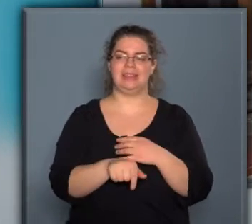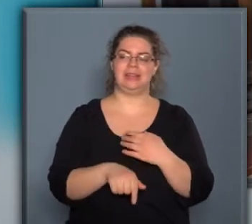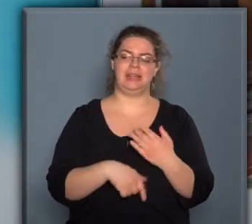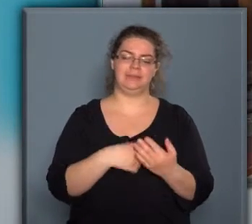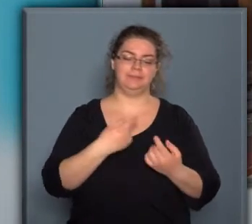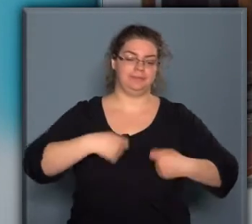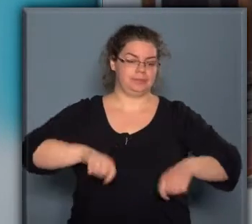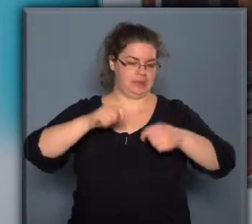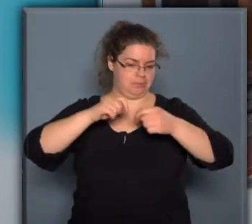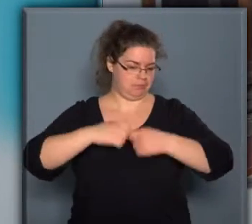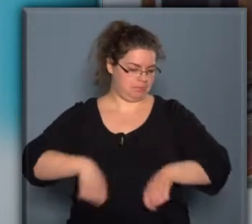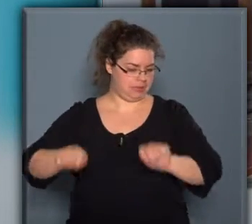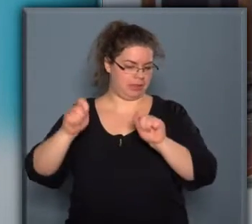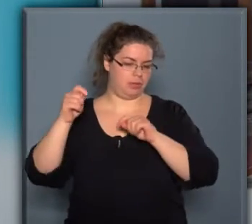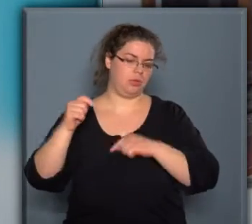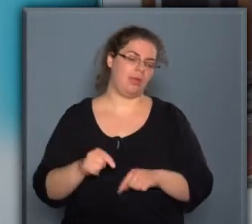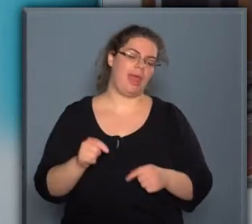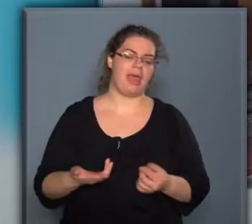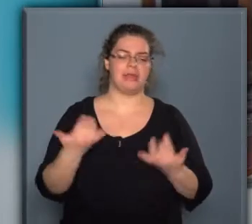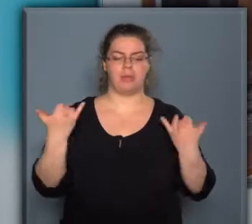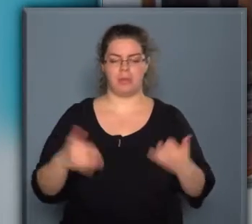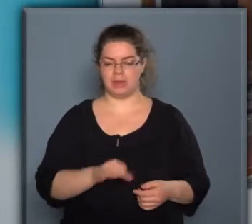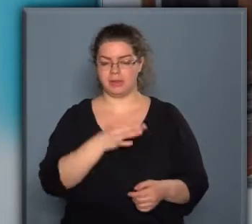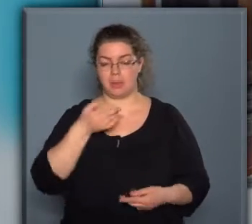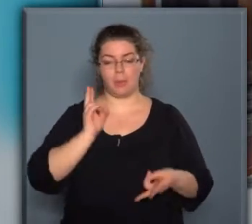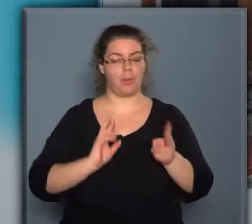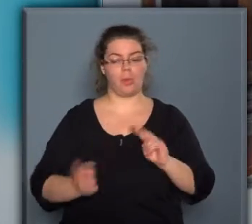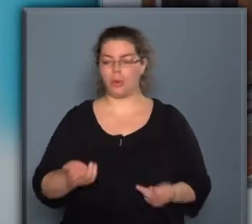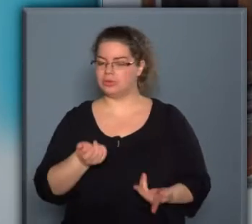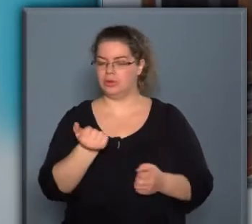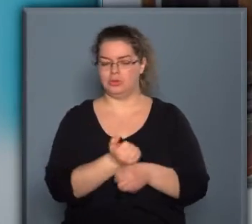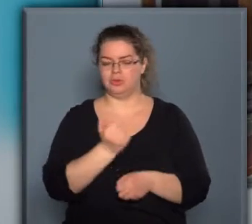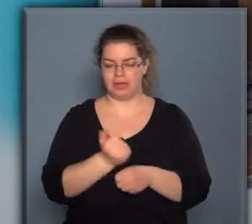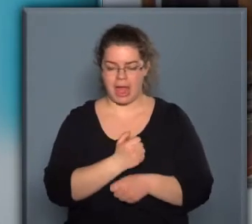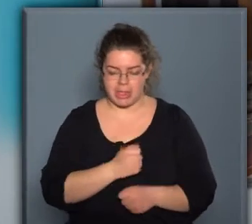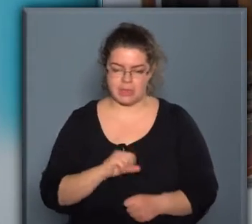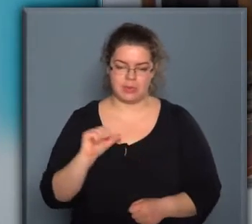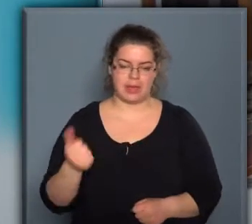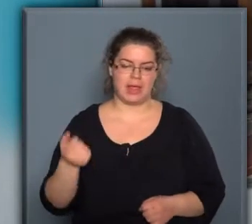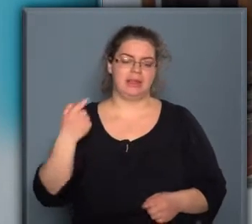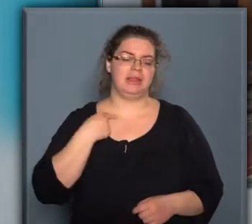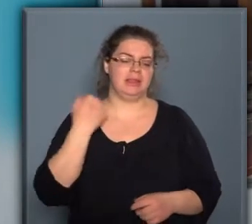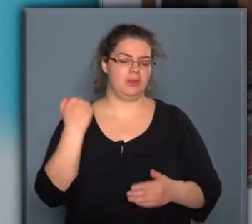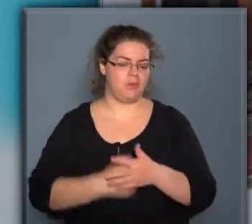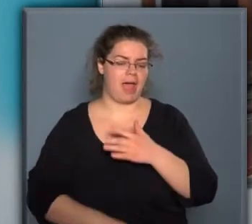a történetre építettük föl ezt a mai napot, hogy akkor csináljunk egy disznolvágást